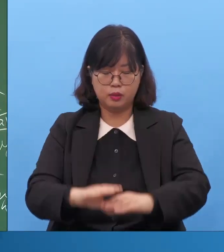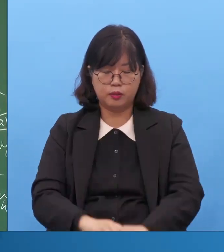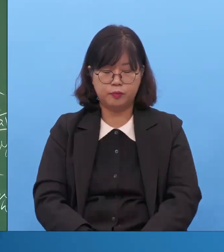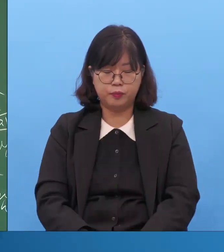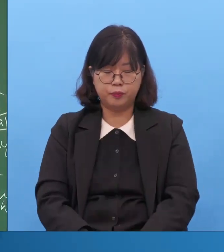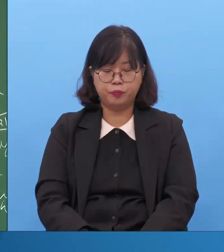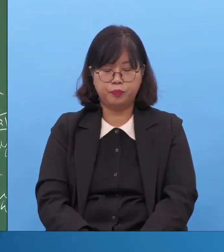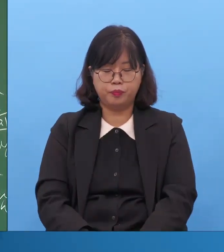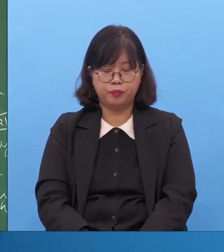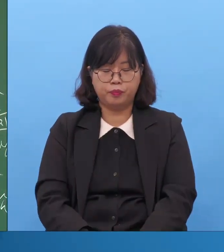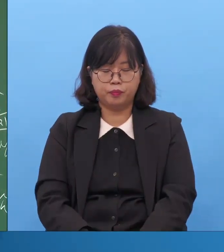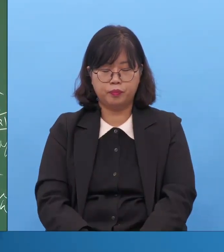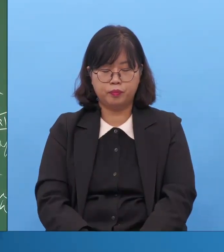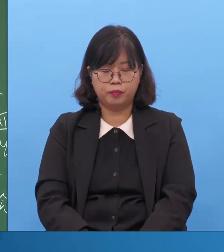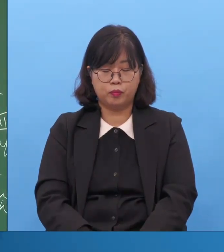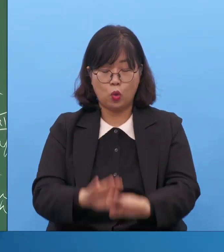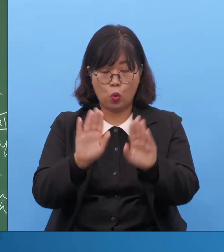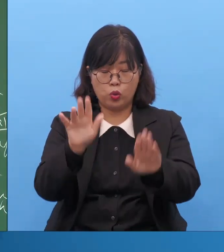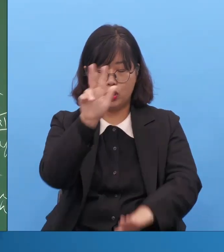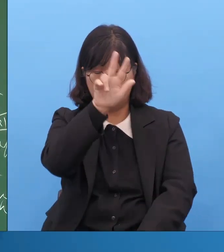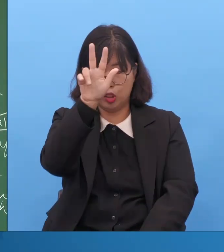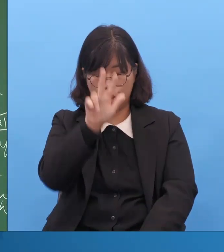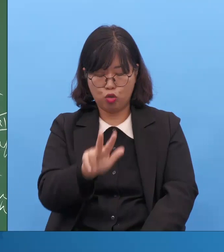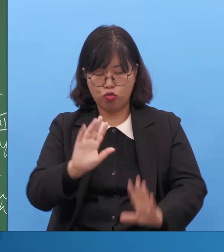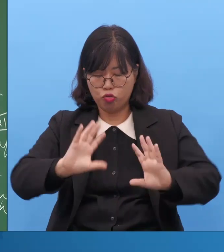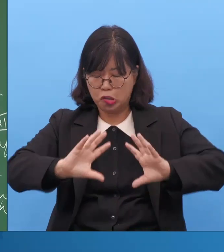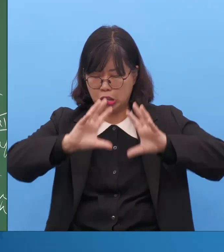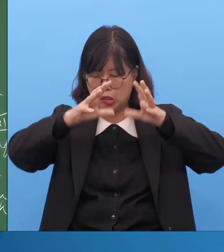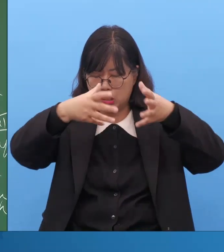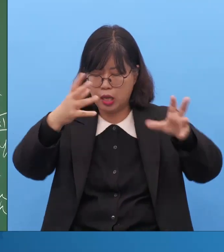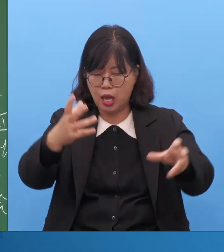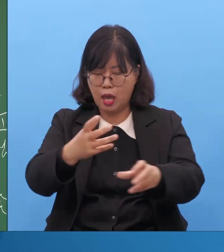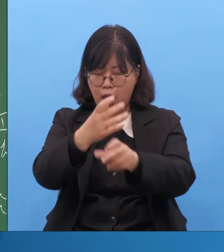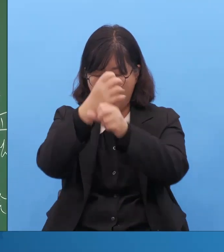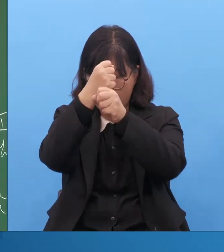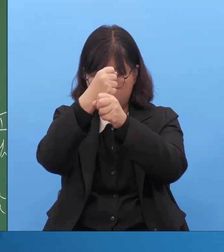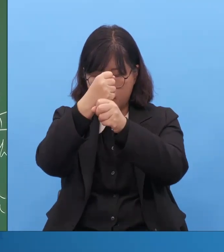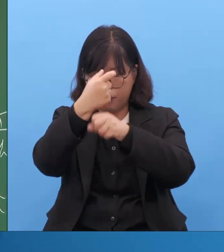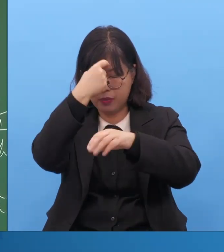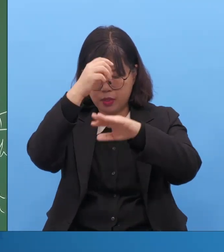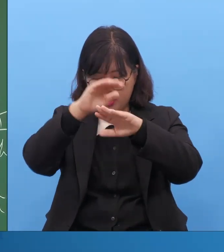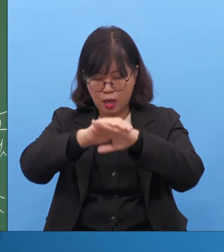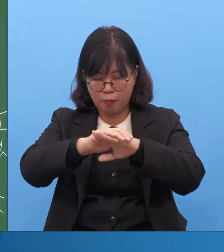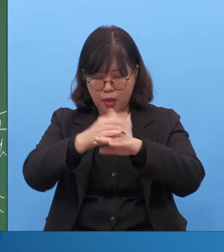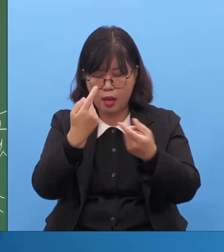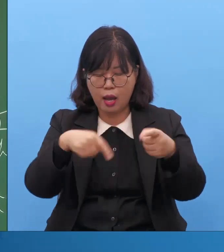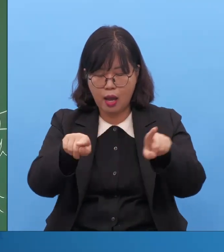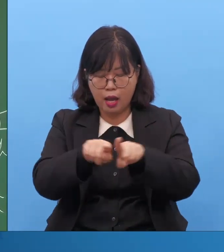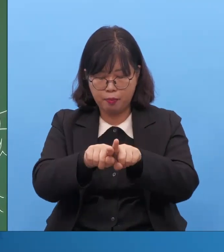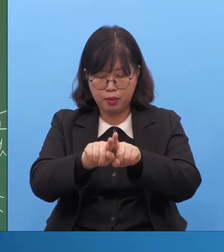오늘 중국과 세계의 핵심 예배로 모이게 하시는 감사합니다